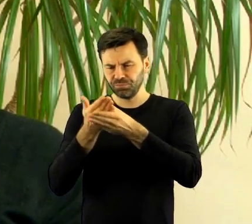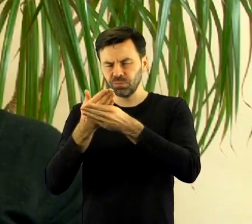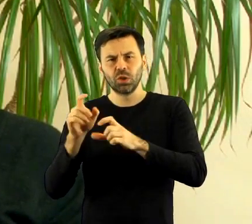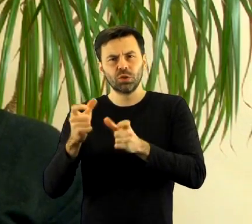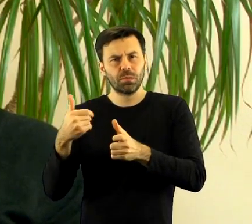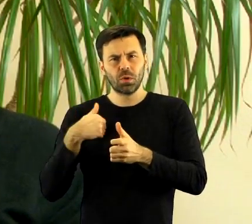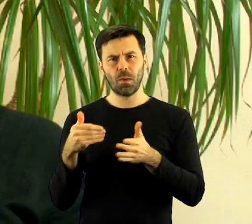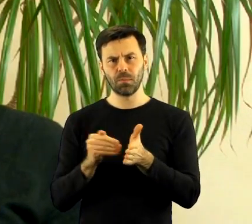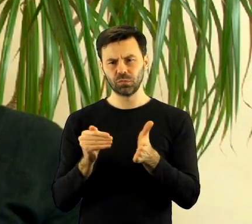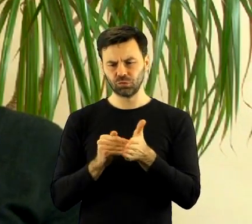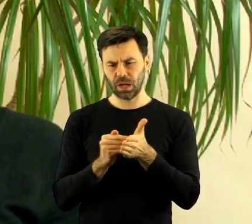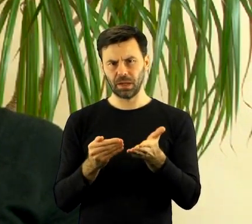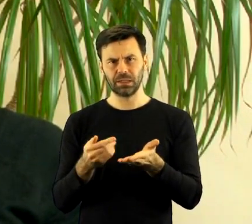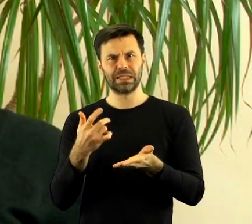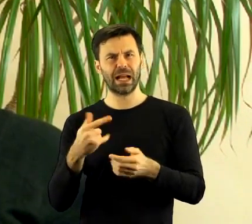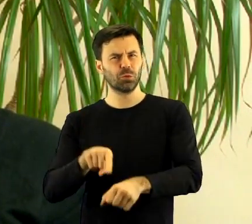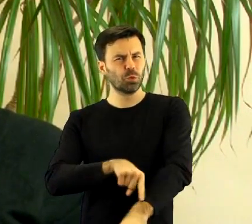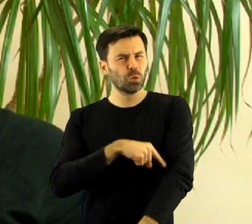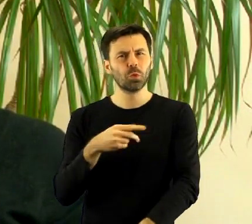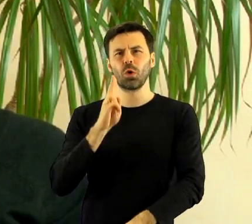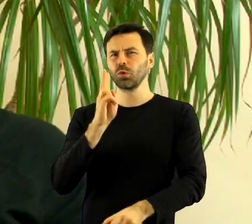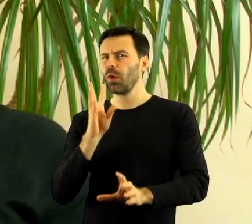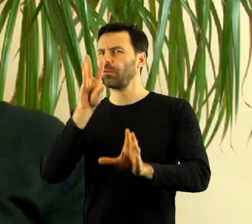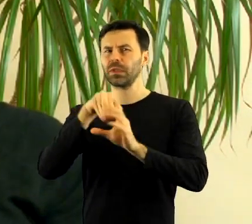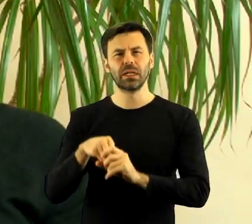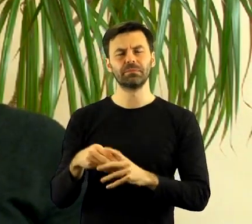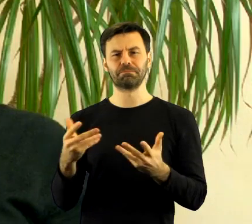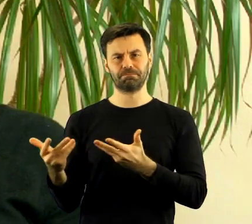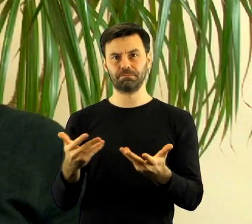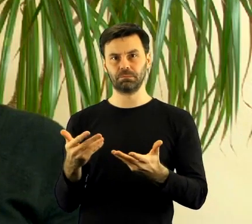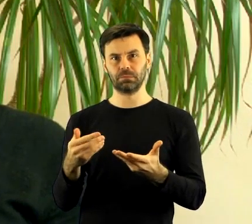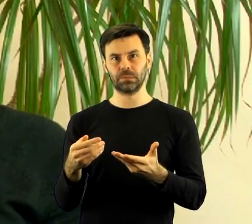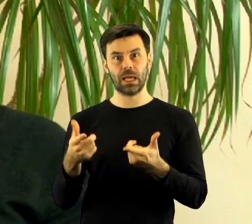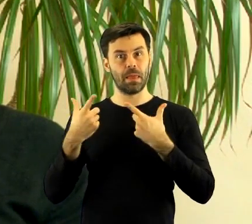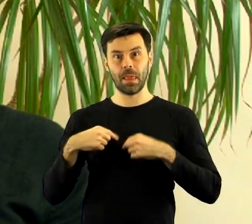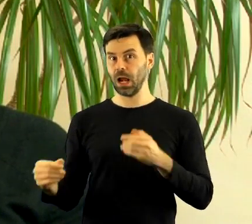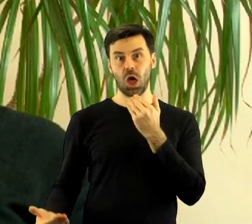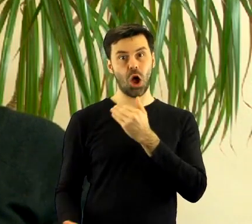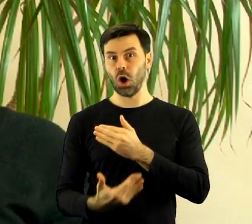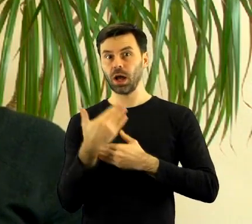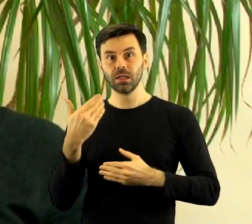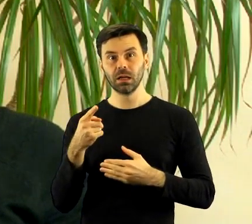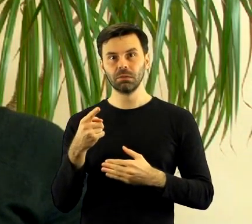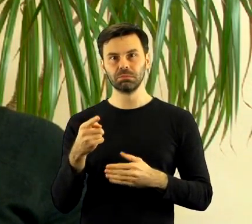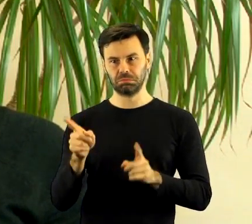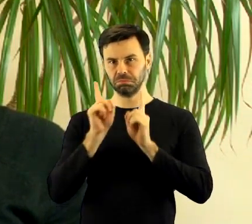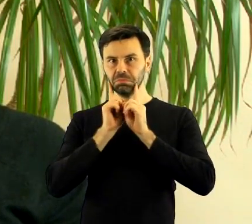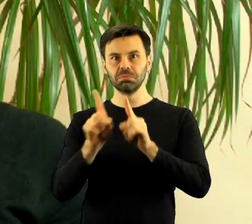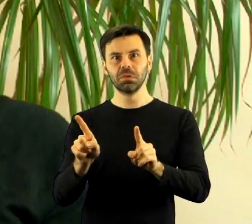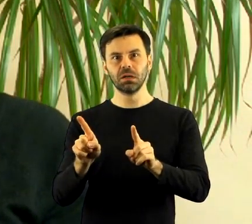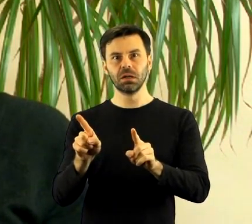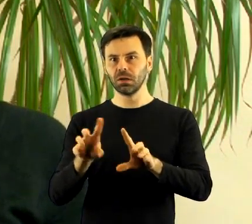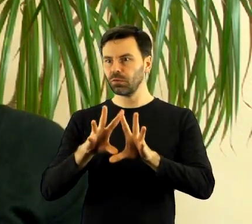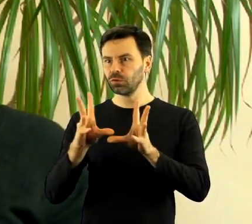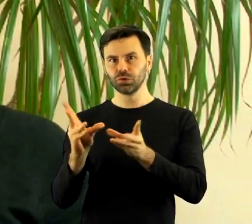dokumenty już są załatwione, ile te procedury trwały, kto w nich uczestniczył. i nagle okazało się, że po prostu, no rzeczywiście, to już